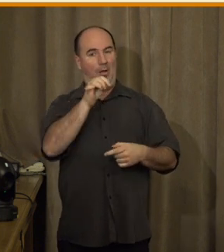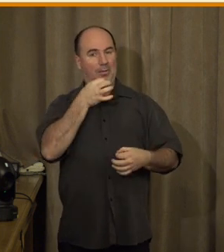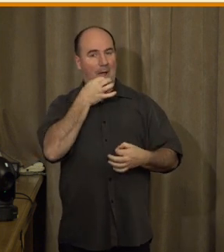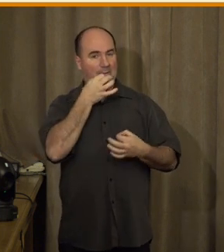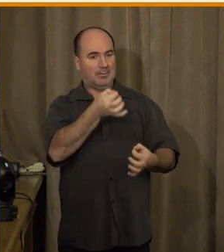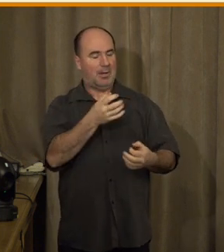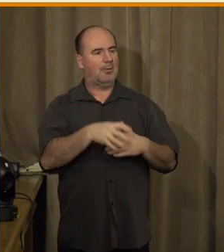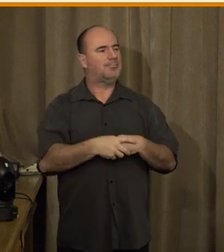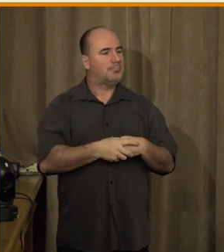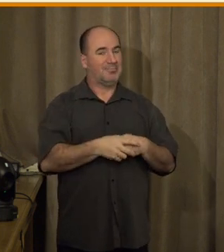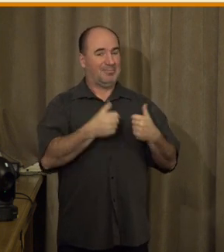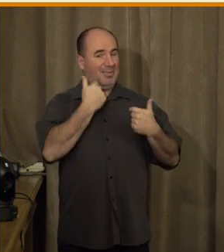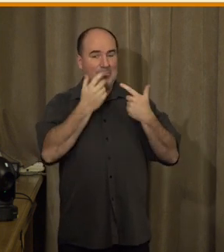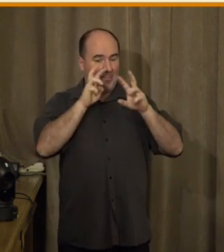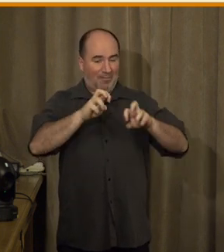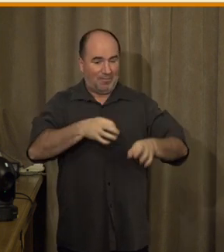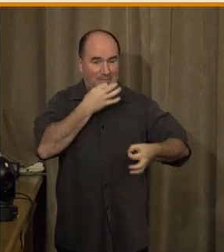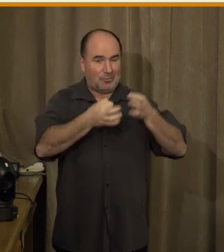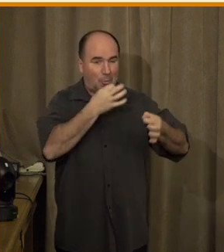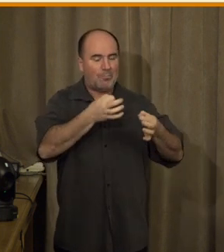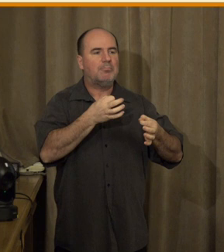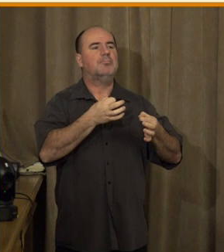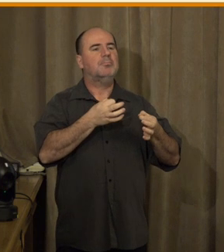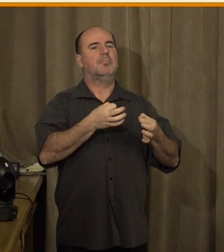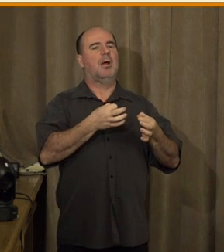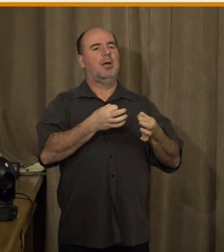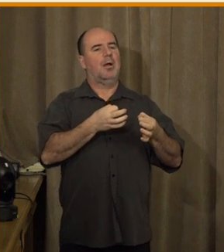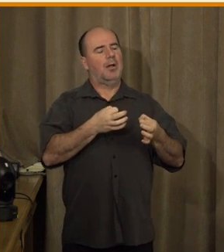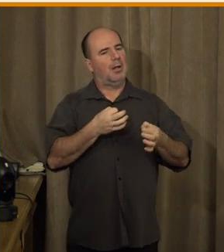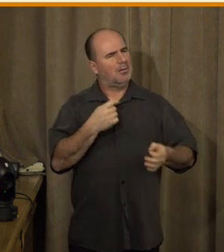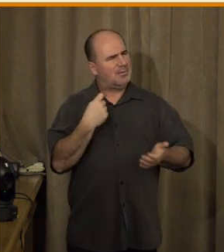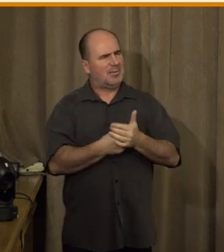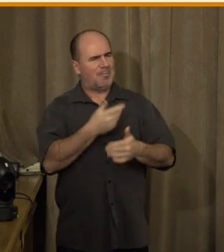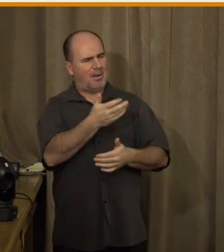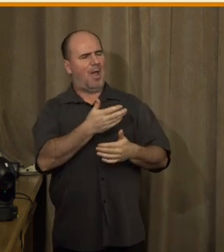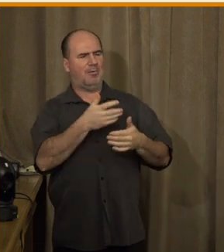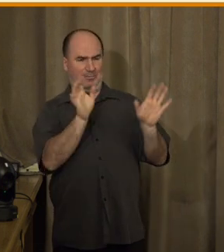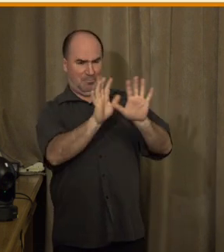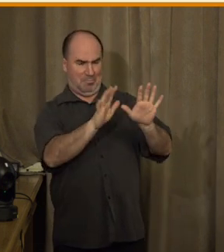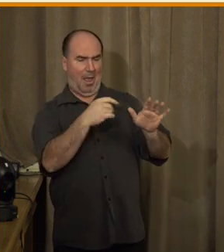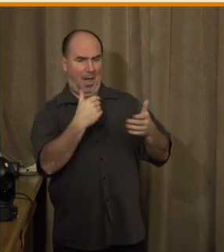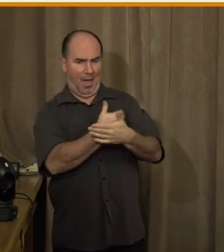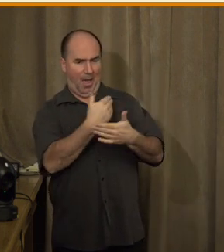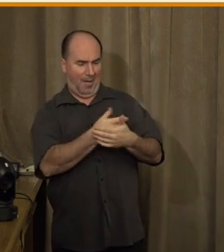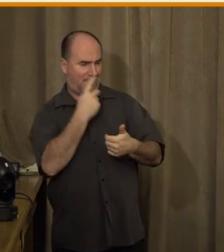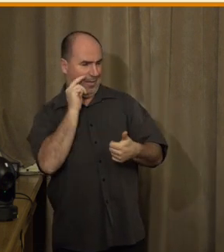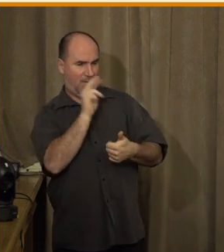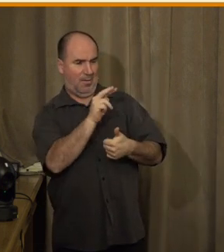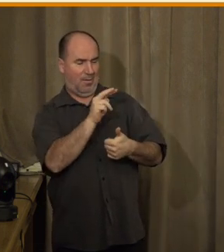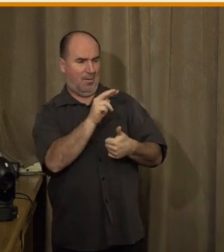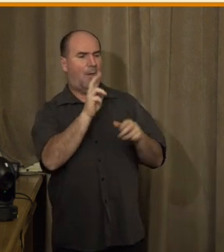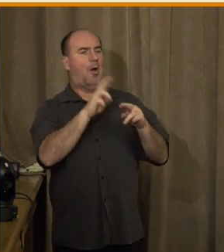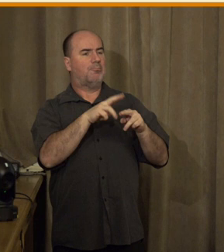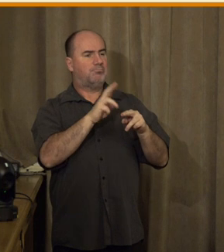pro tohoto nemáme žádná data, neuchylují se pak neslyšící uživatele znakového jazyka při sběru k informacím,